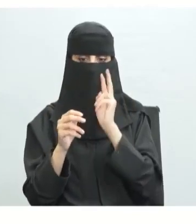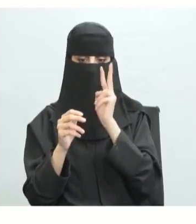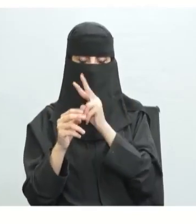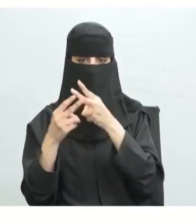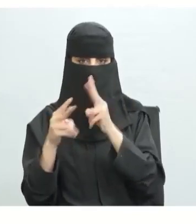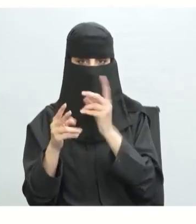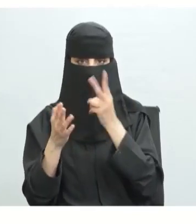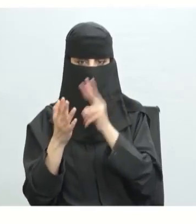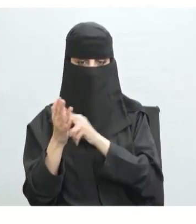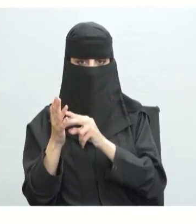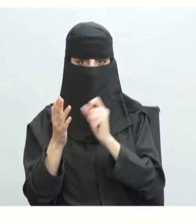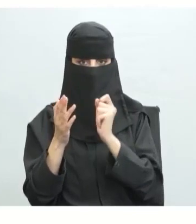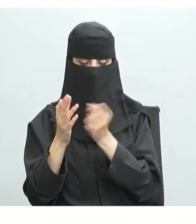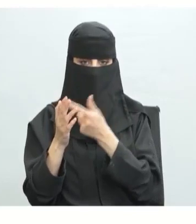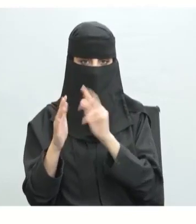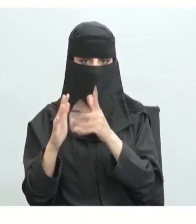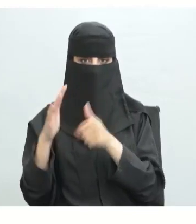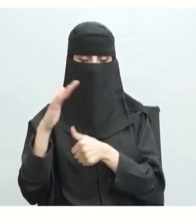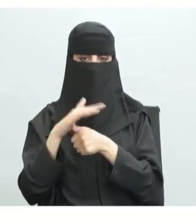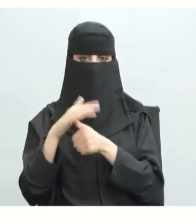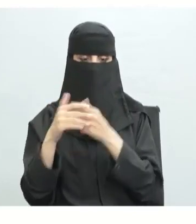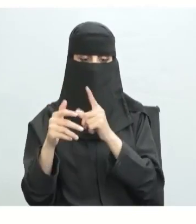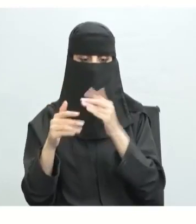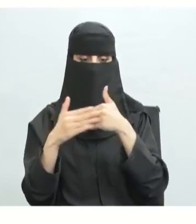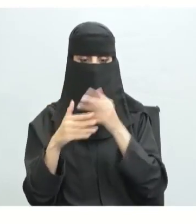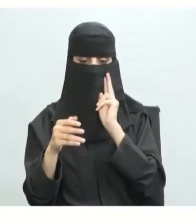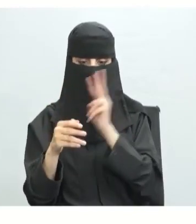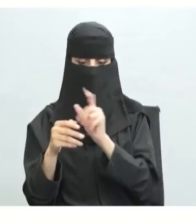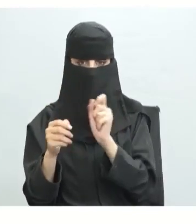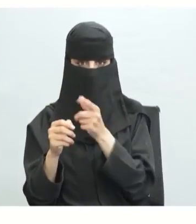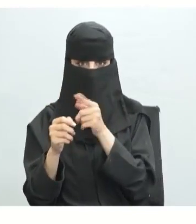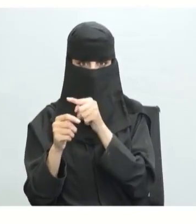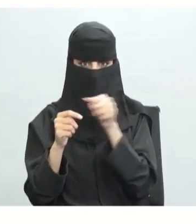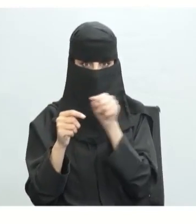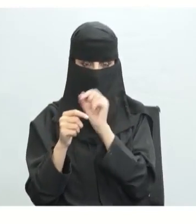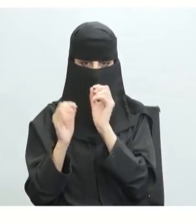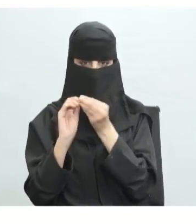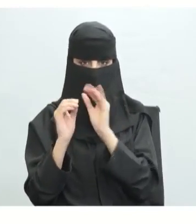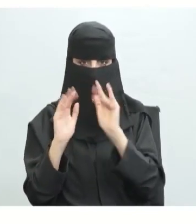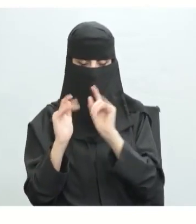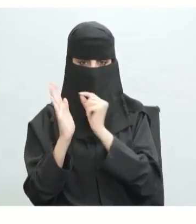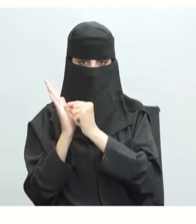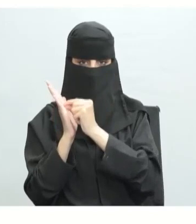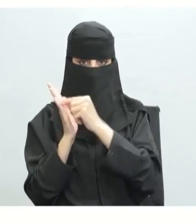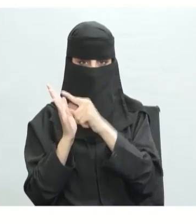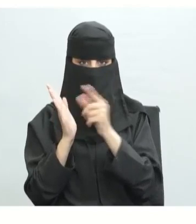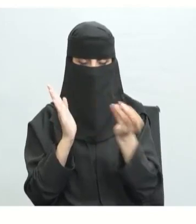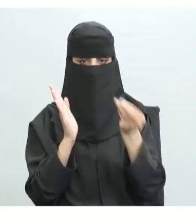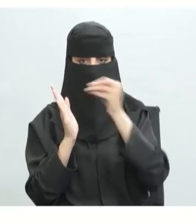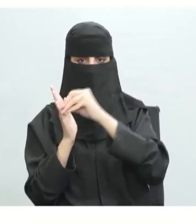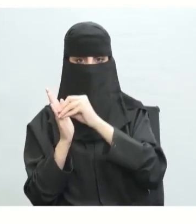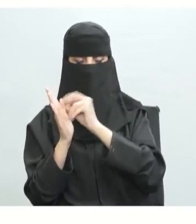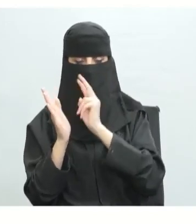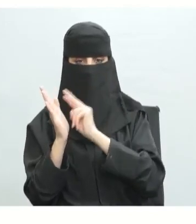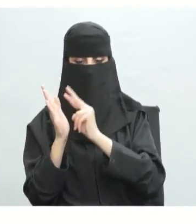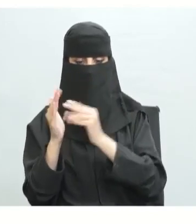ذلك هنا وسيل الوحيدة تمكن dementia متابعة سليل المعلومات الجارية في إنما هي سرعة وهنا القراءة مكتوب هنا في المادة وكذلك القراءة